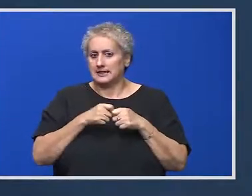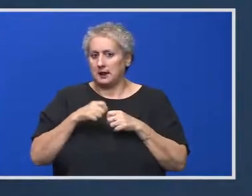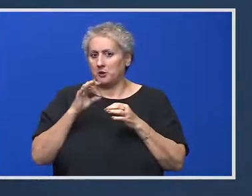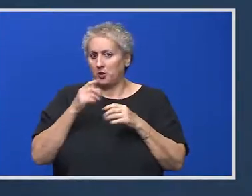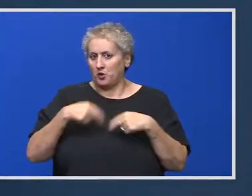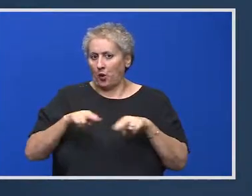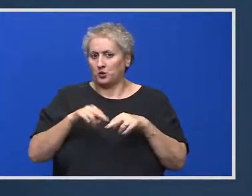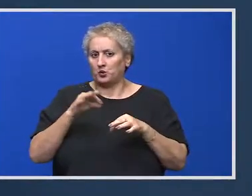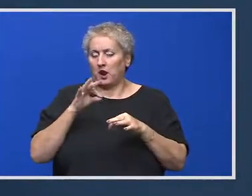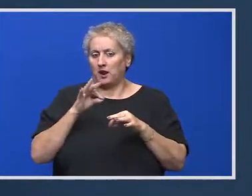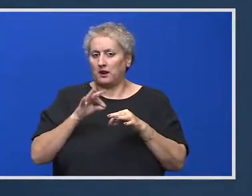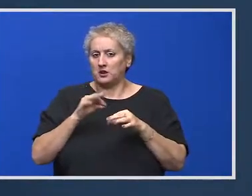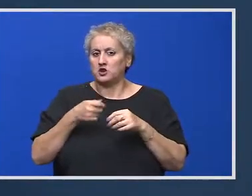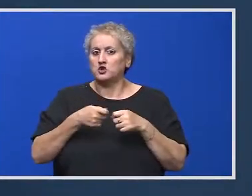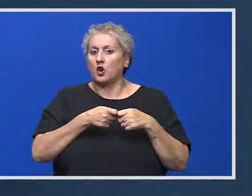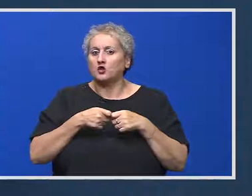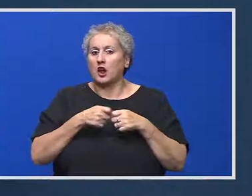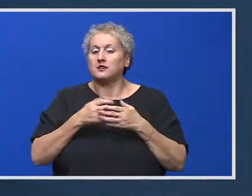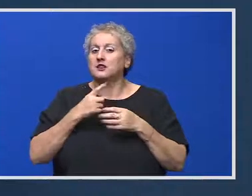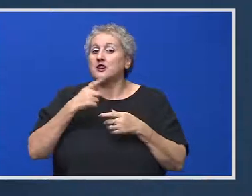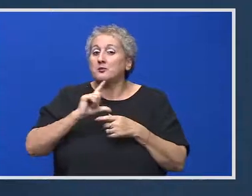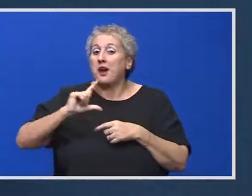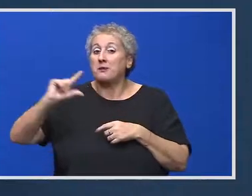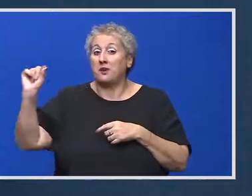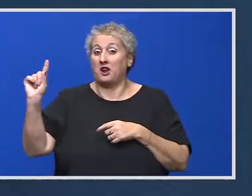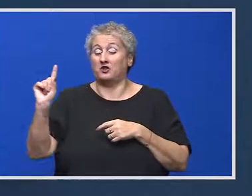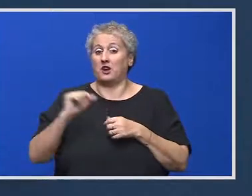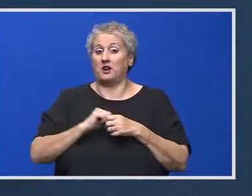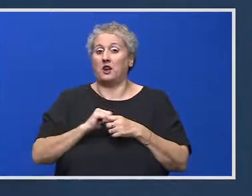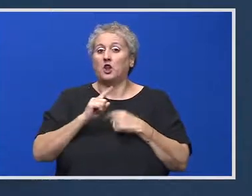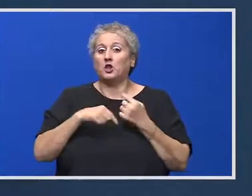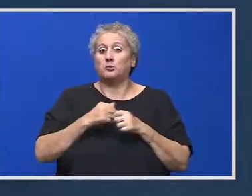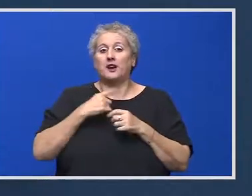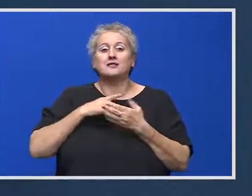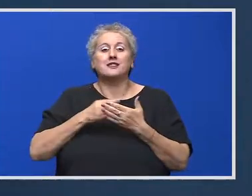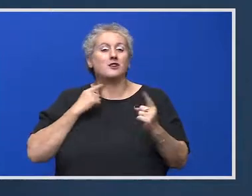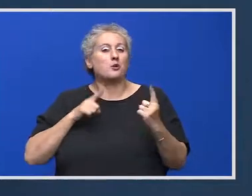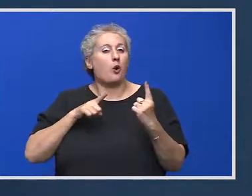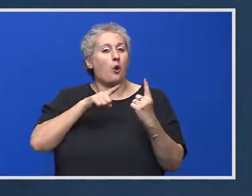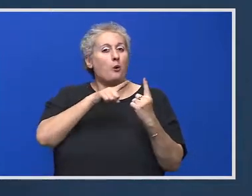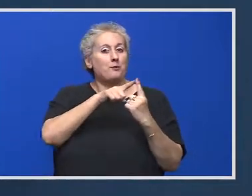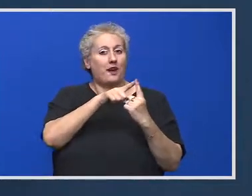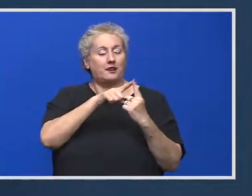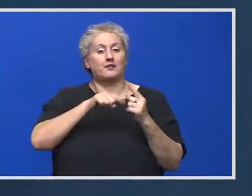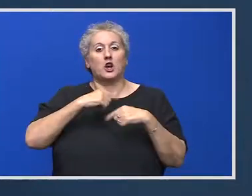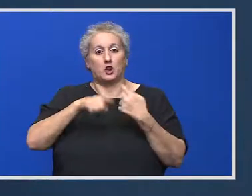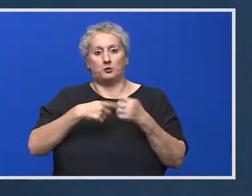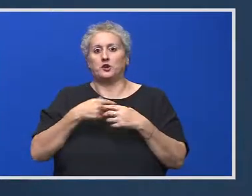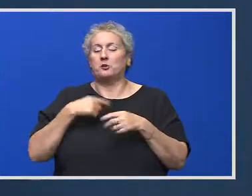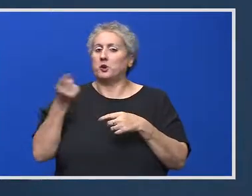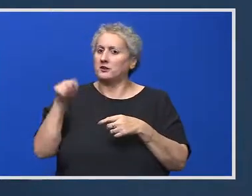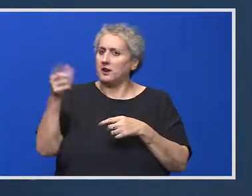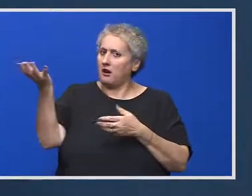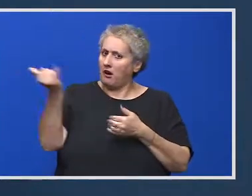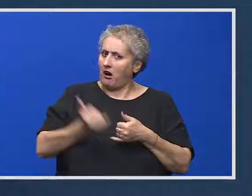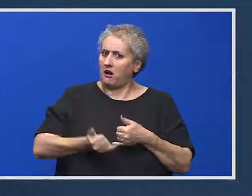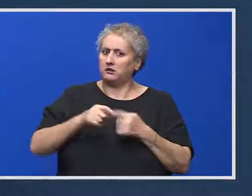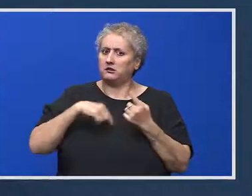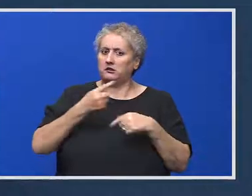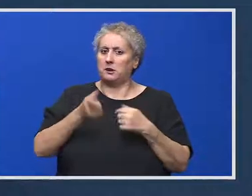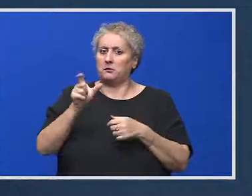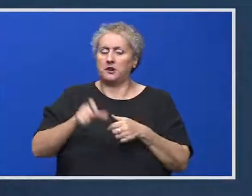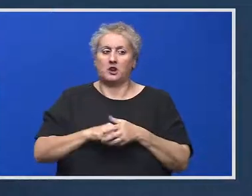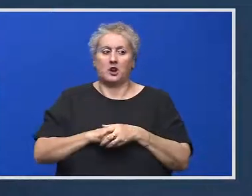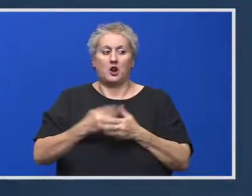un sistem din care lumea nu mai vrea să mai plece. Este obiectivul nou. După aceea, poate să vină și alții, este perfect.